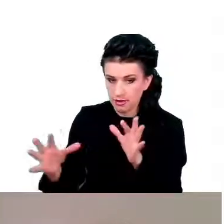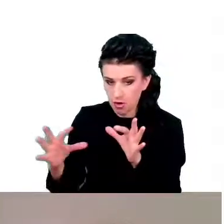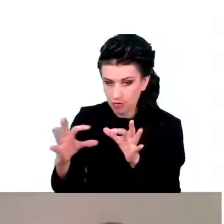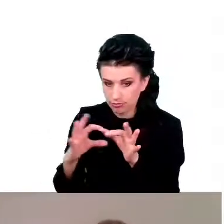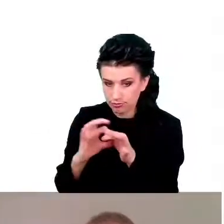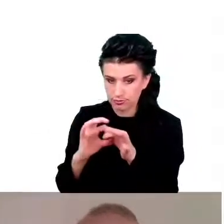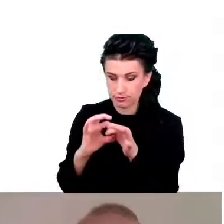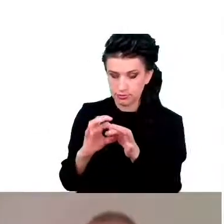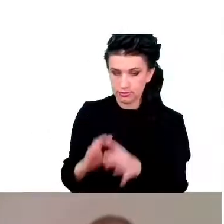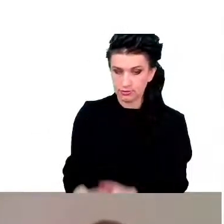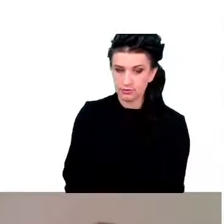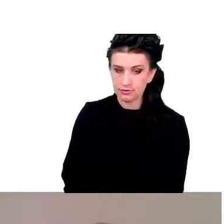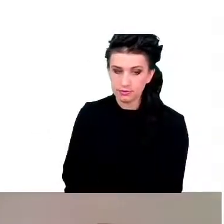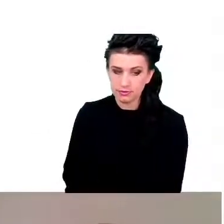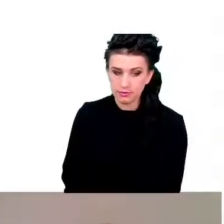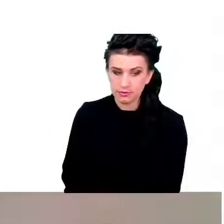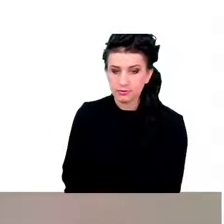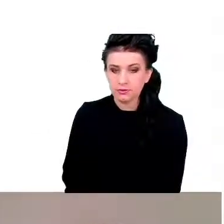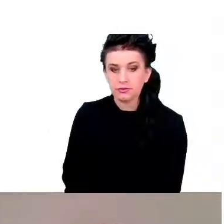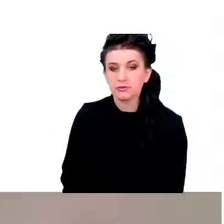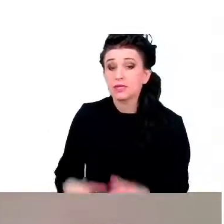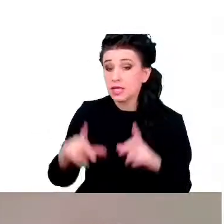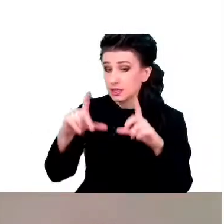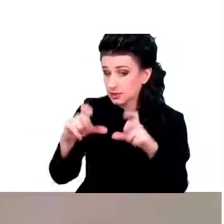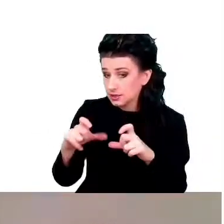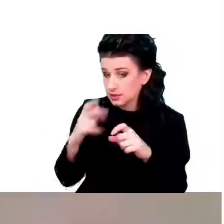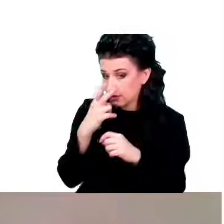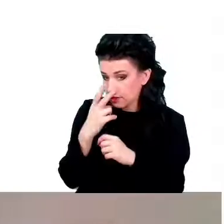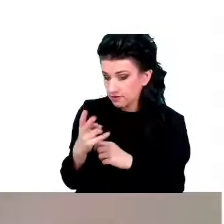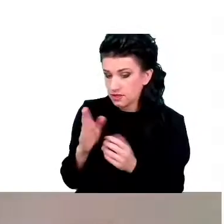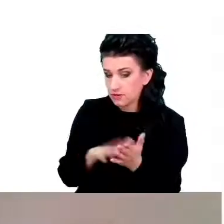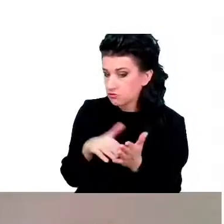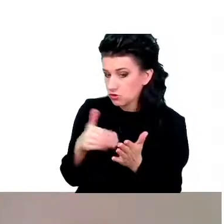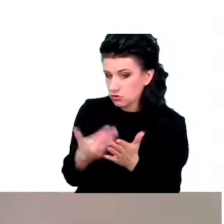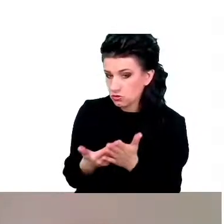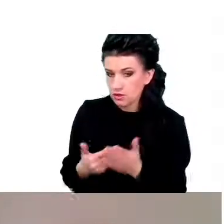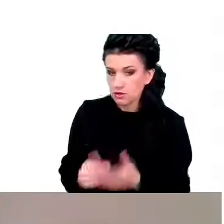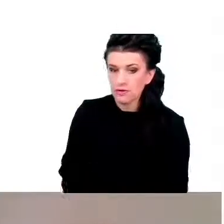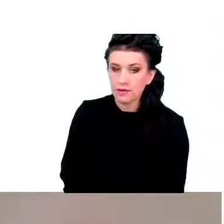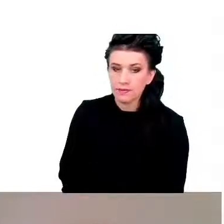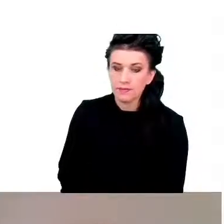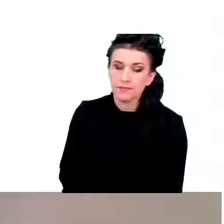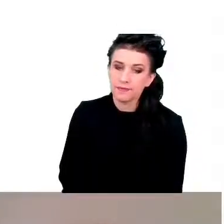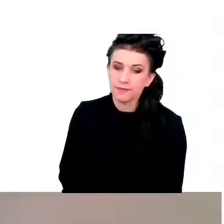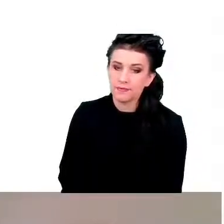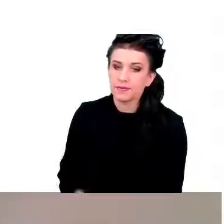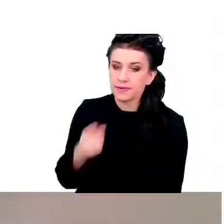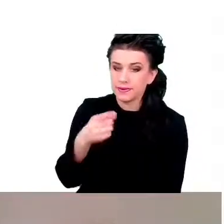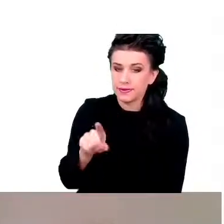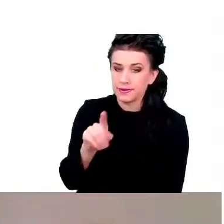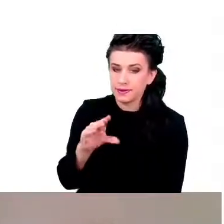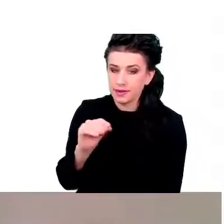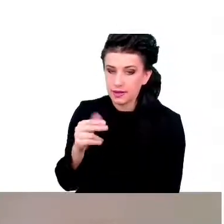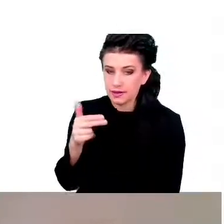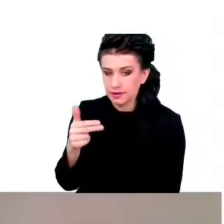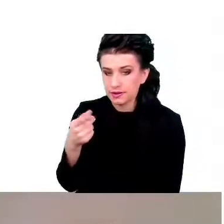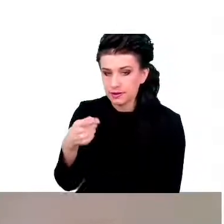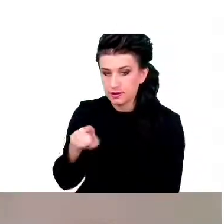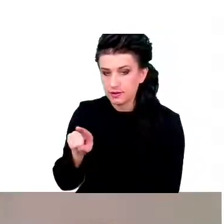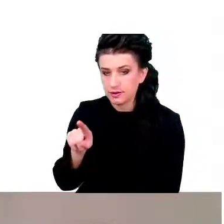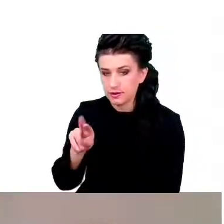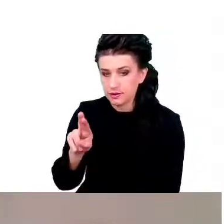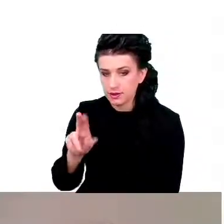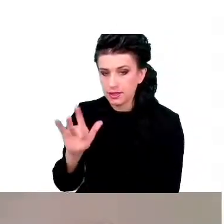tutaj mają Państwo właśnie zdjęcie przykładowe dendrytu komórki